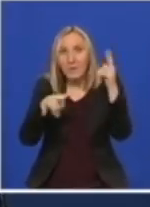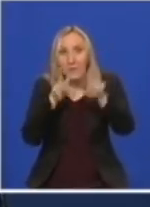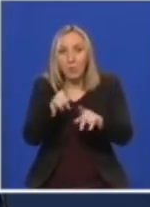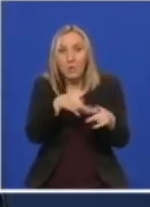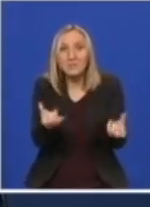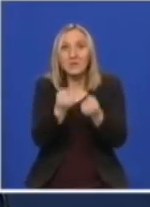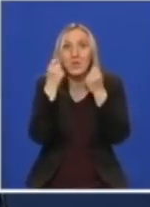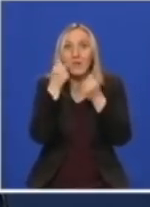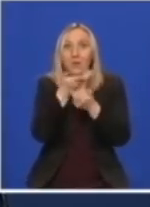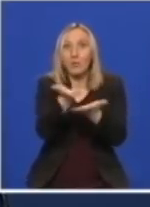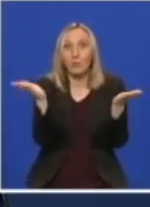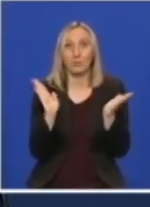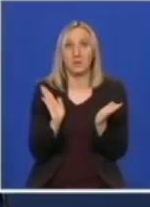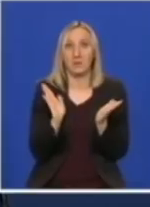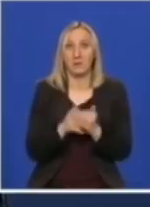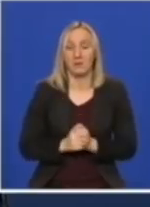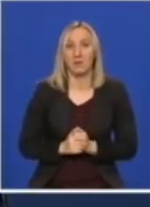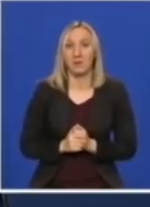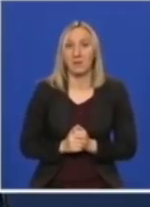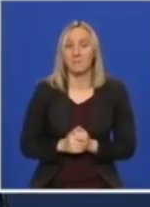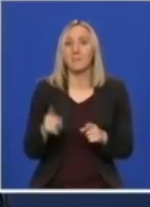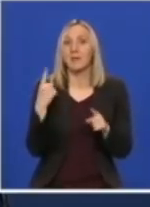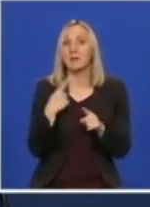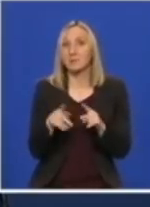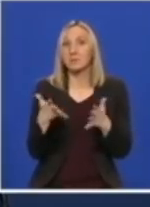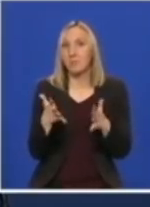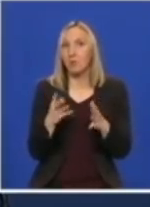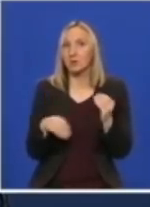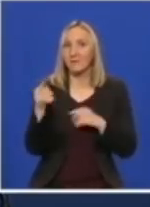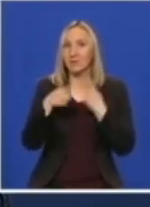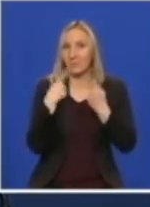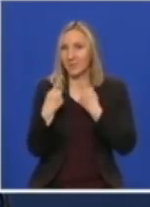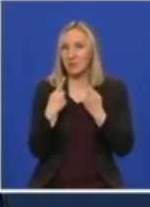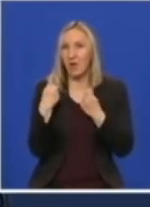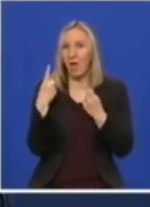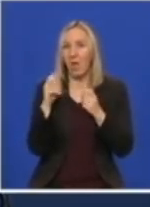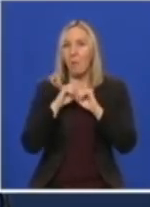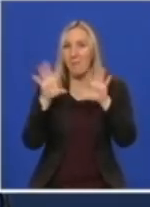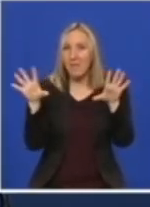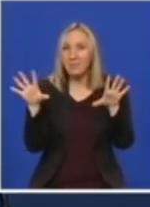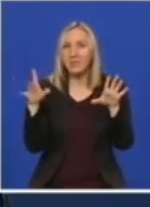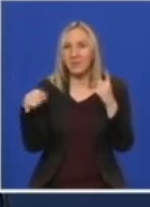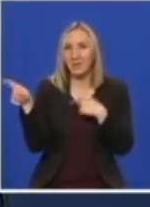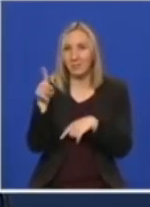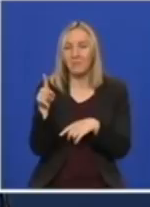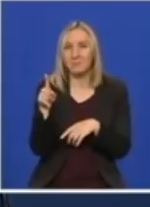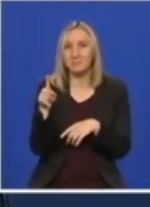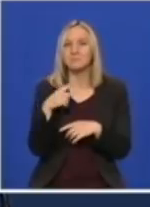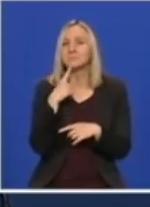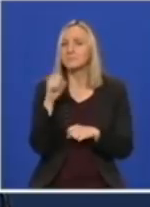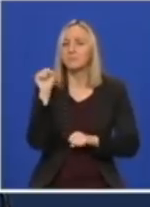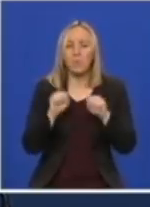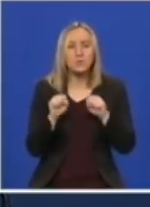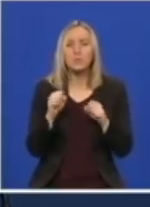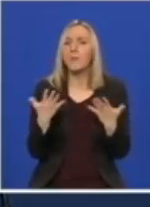spašavaju živote. Tako da onda se možda to više nešto pričalo u medijima, ali napominjem da je postupak